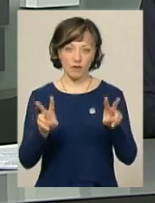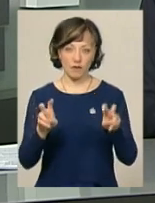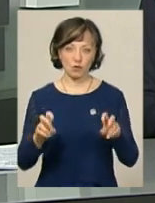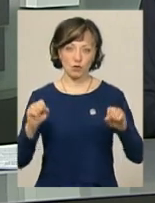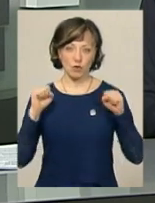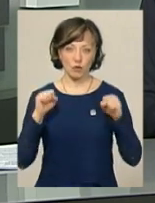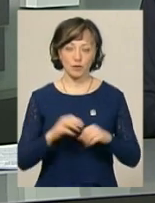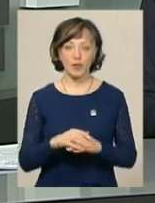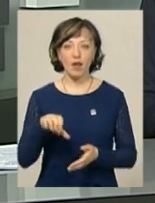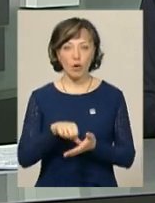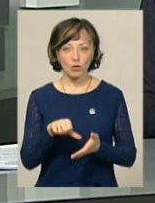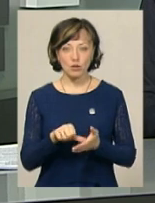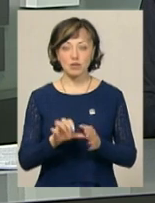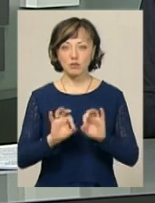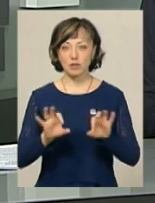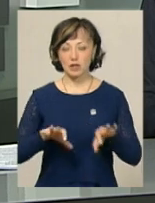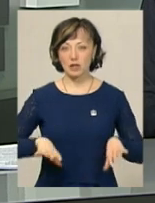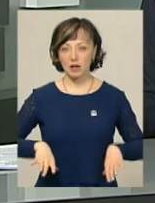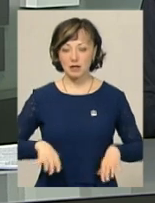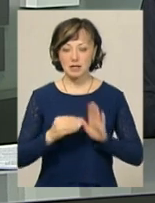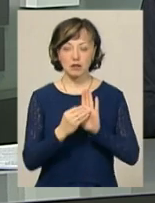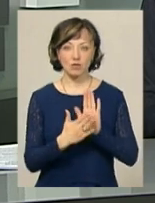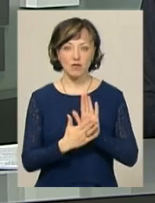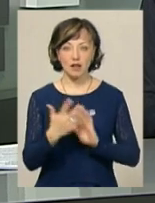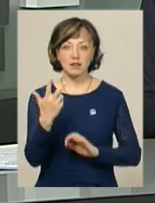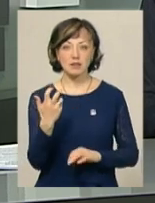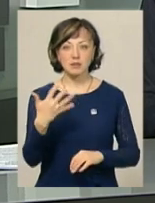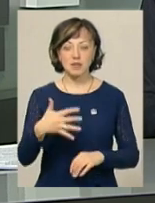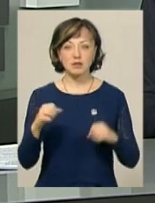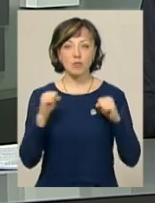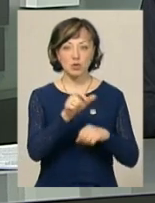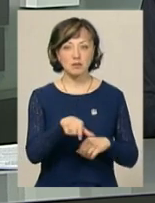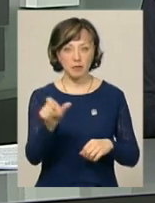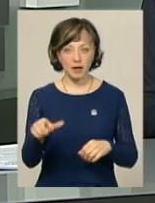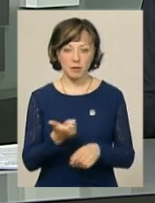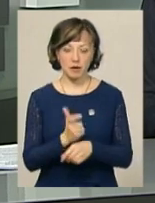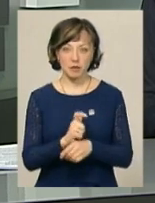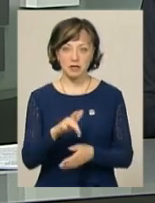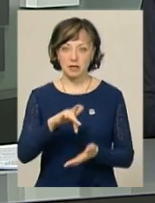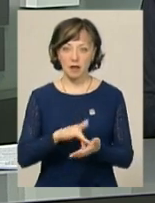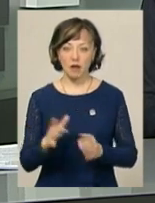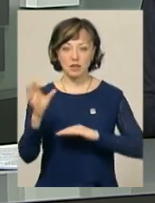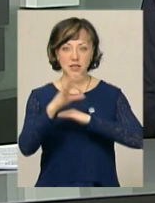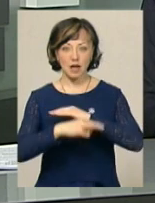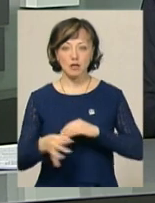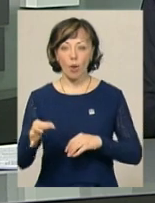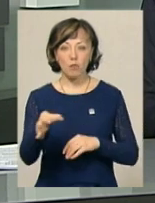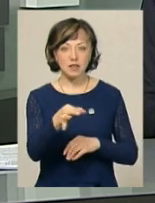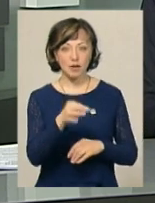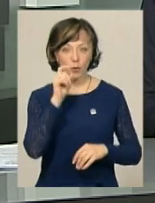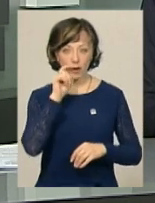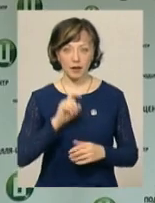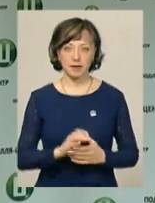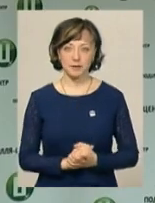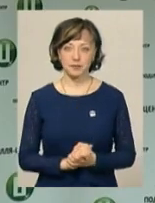мистецтва. На участь у ньому, розповів Ростислав Рибак, зареєструвалися 350 спортсменів, переважно з центральних і західних областей України.